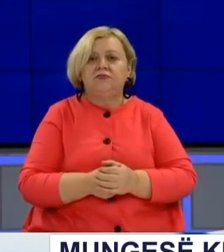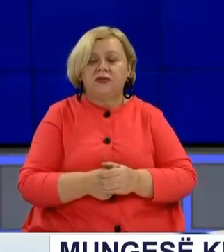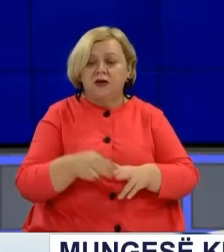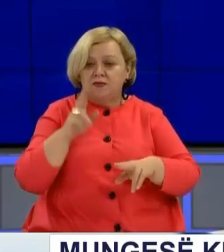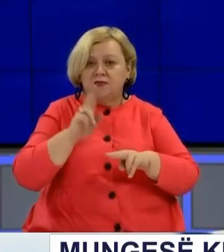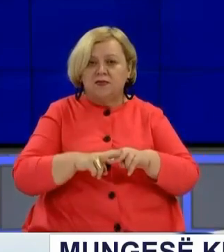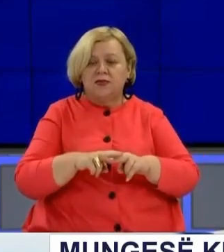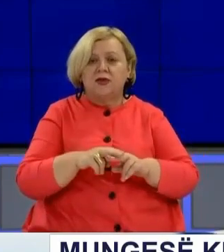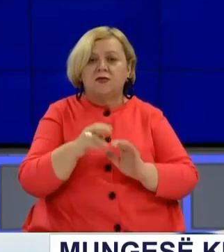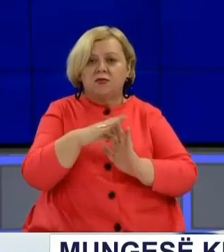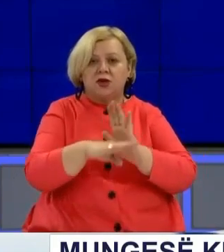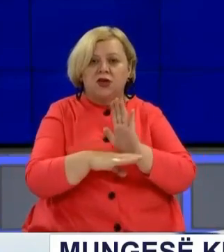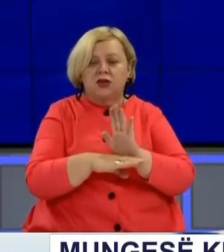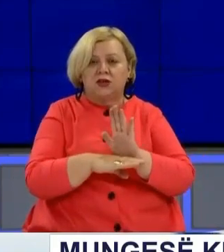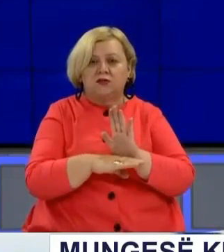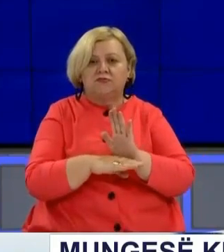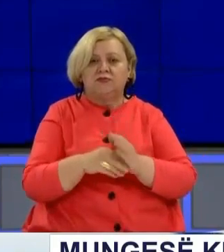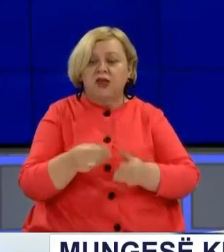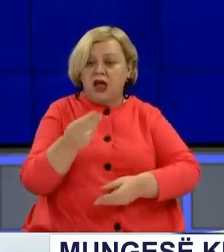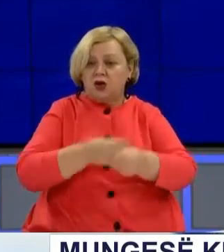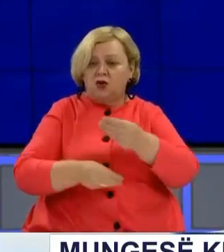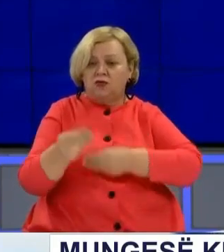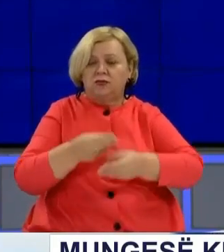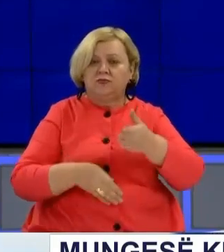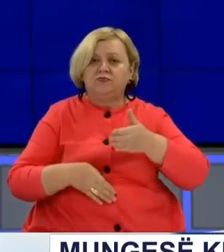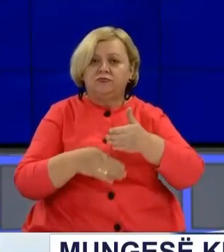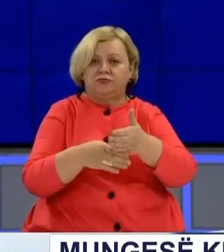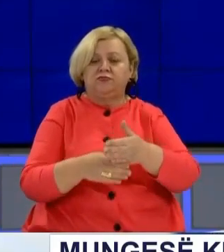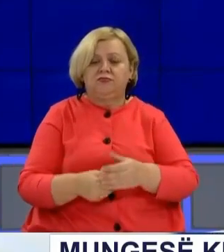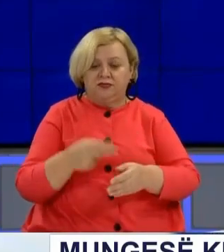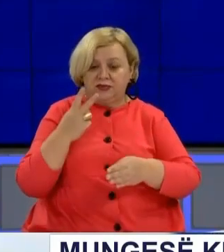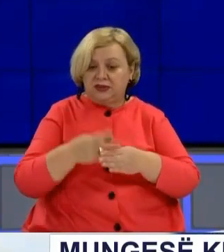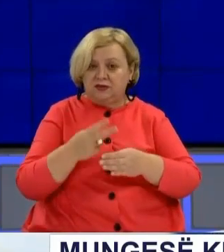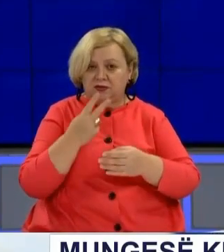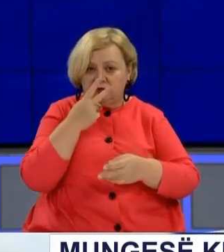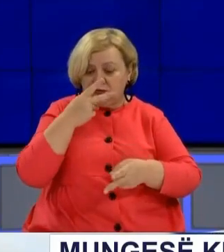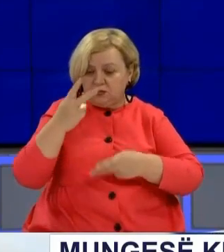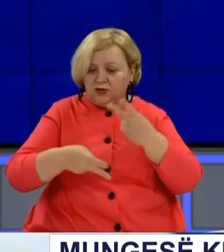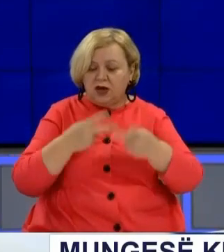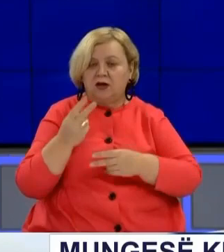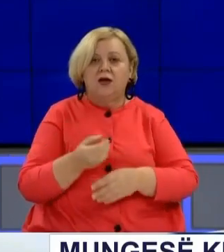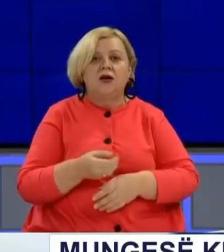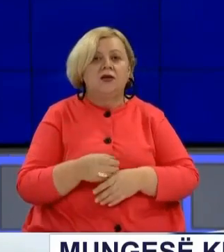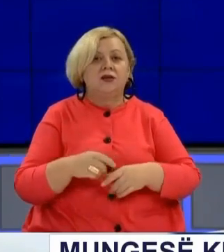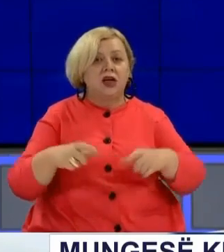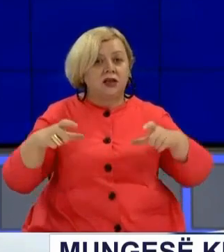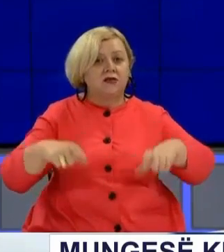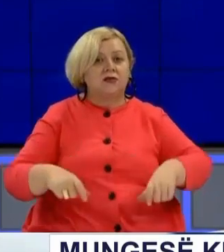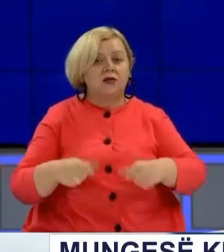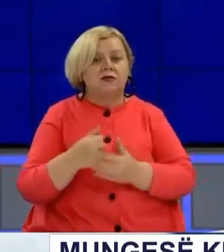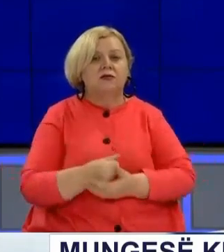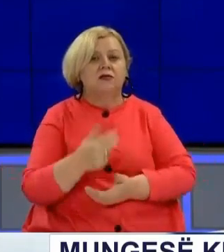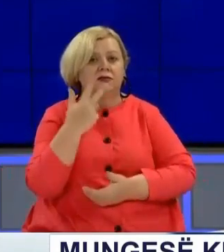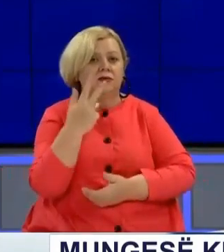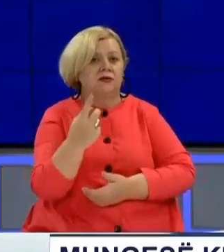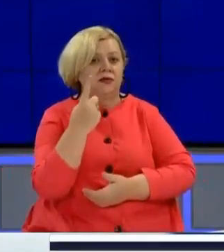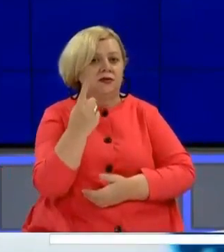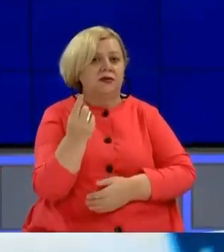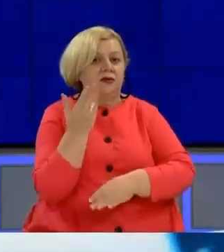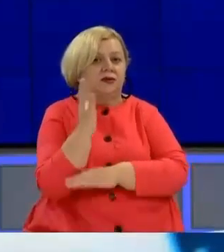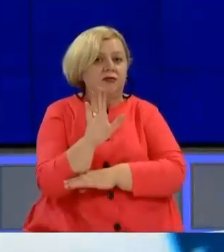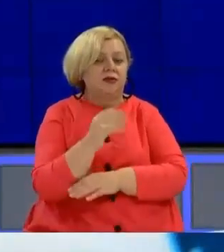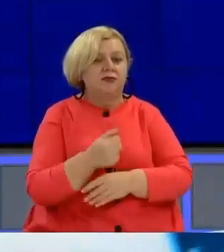miratimin e projek ligjit për i më këmbja ekonomike në lecim të dytë, por që në salë ishin vetëm 31 deputet.